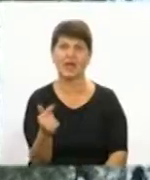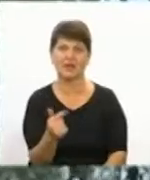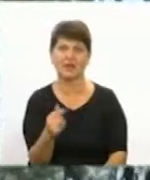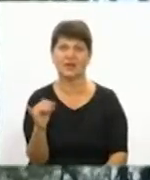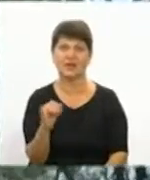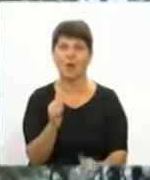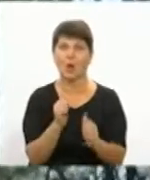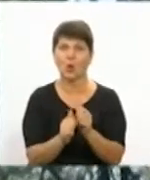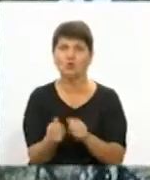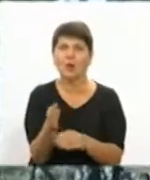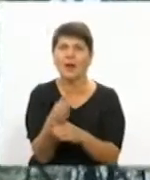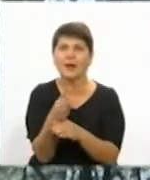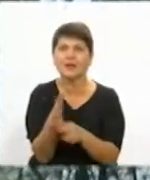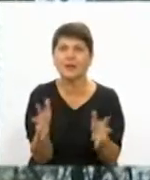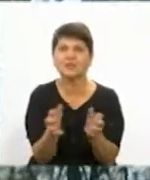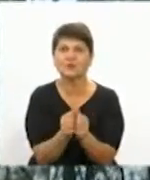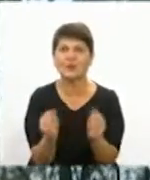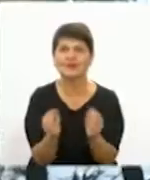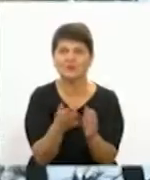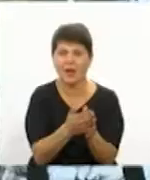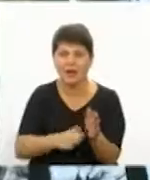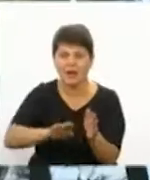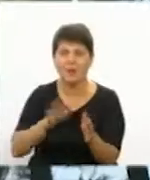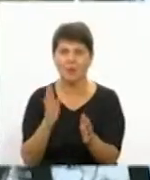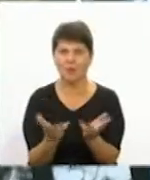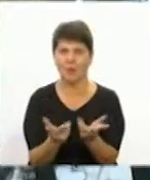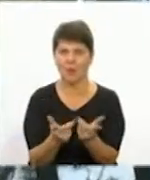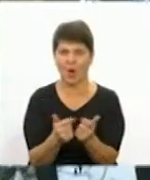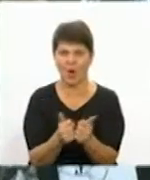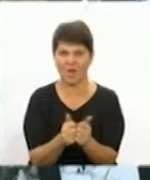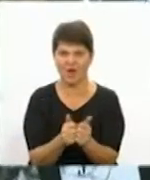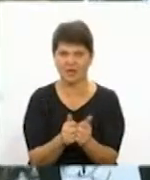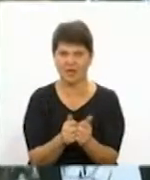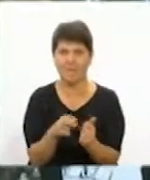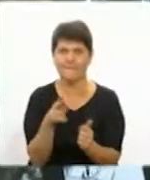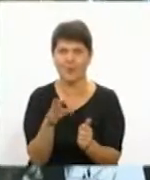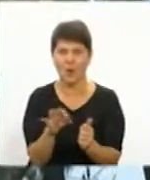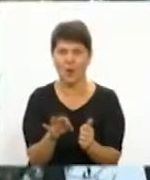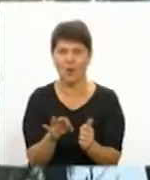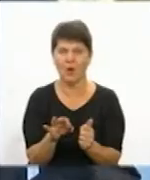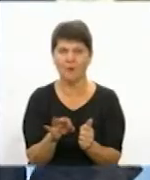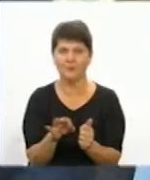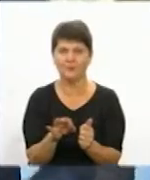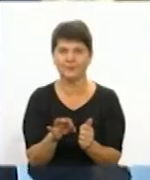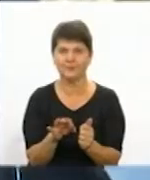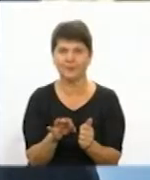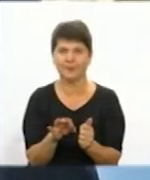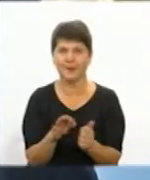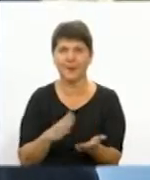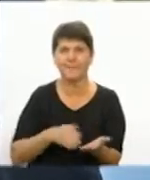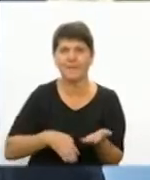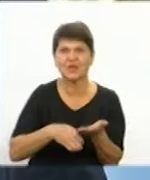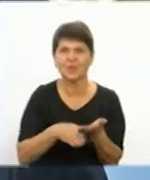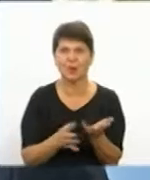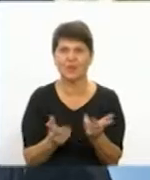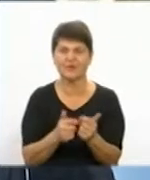кожна рибина зловлена на зимувальні ями буде обрахована по методі ці обрахування.